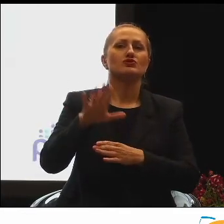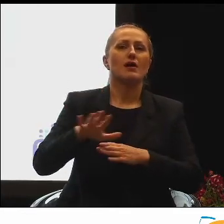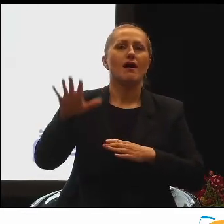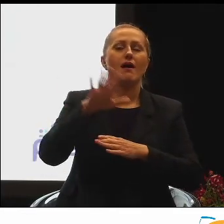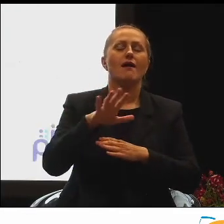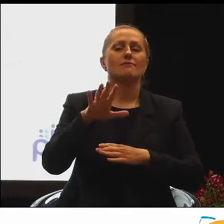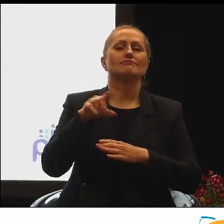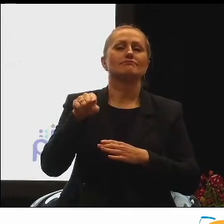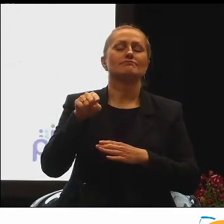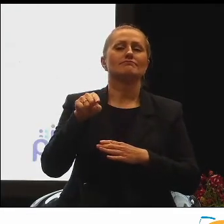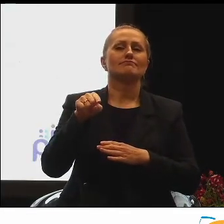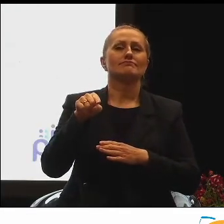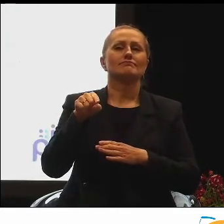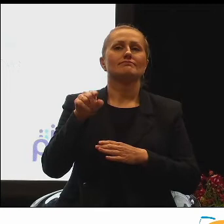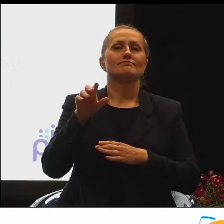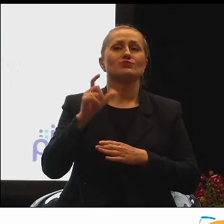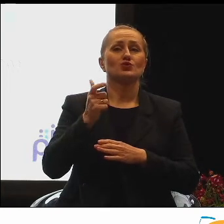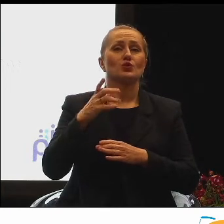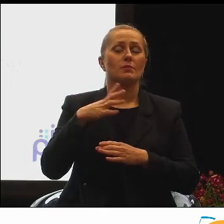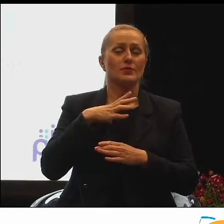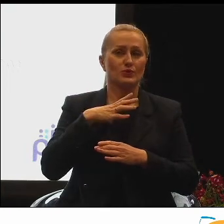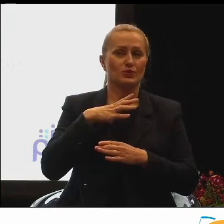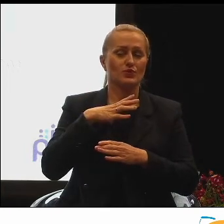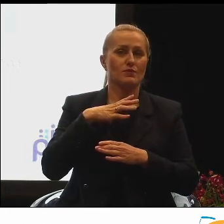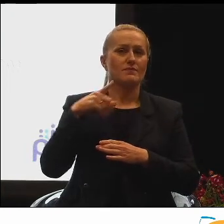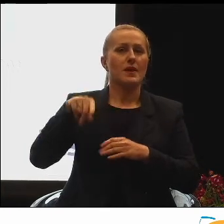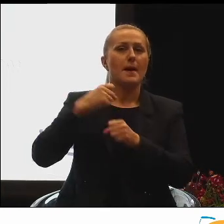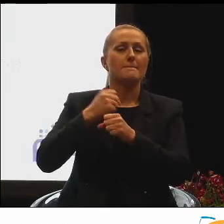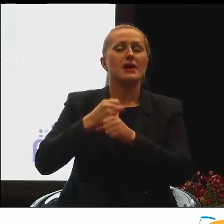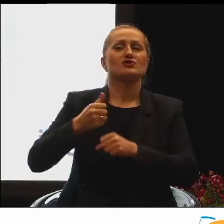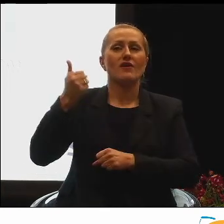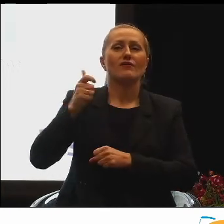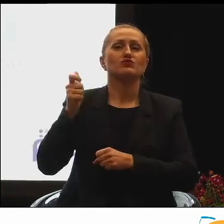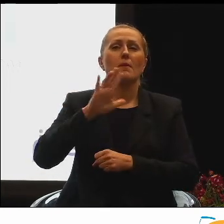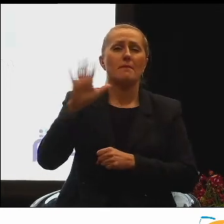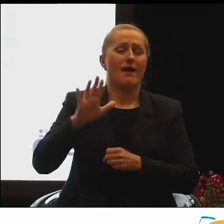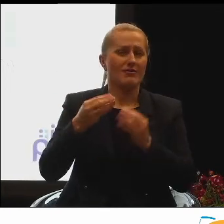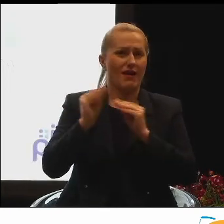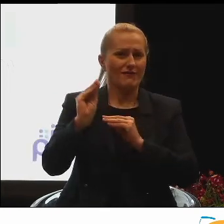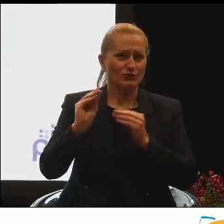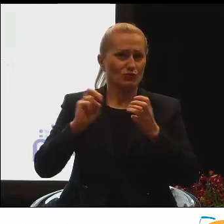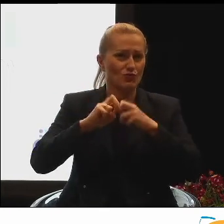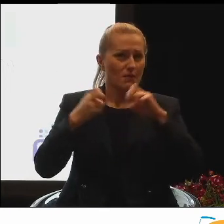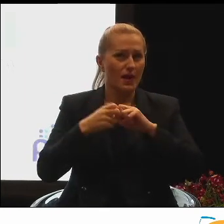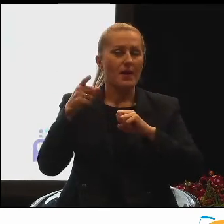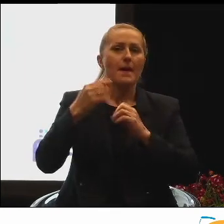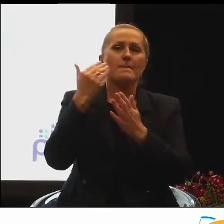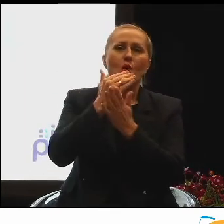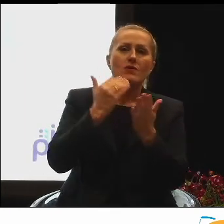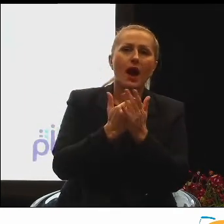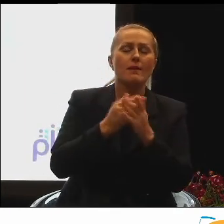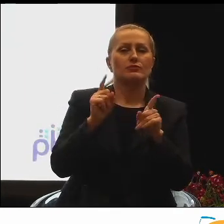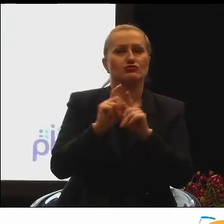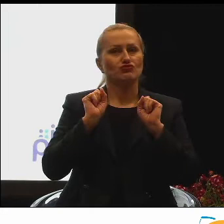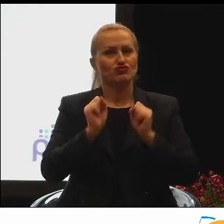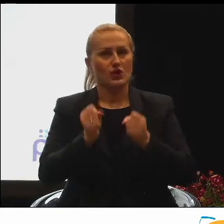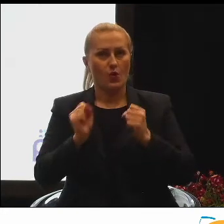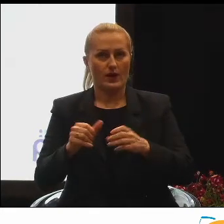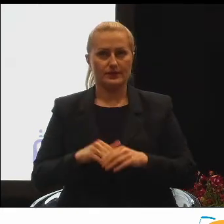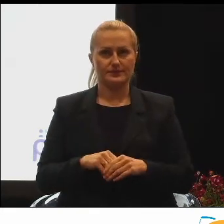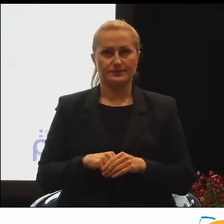którymi pracodawcy mają najwięcej wyznań, to programy i działania.